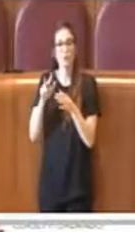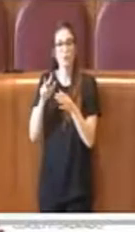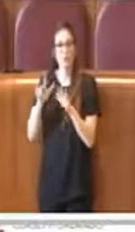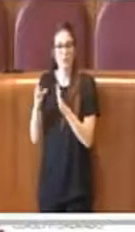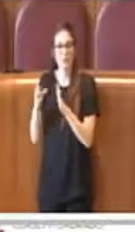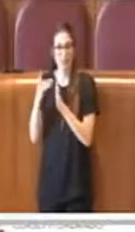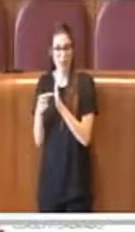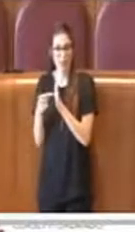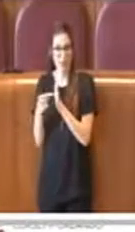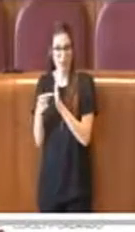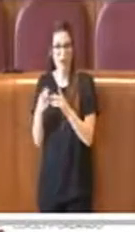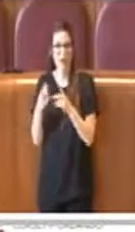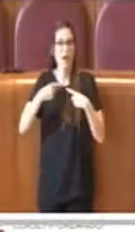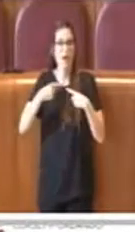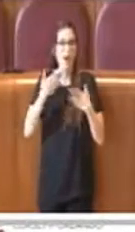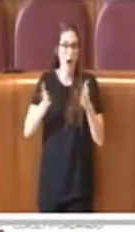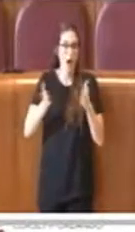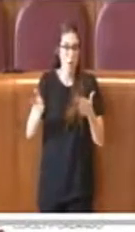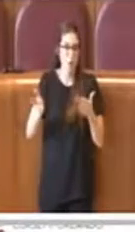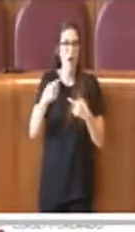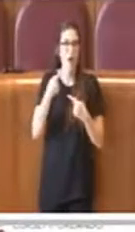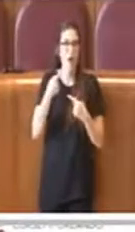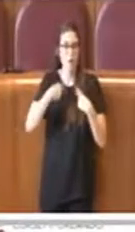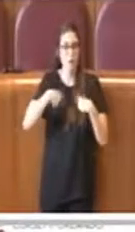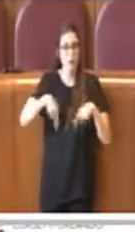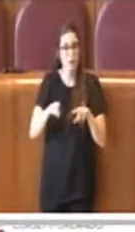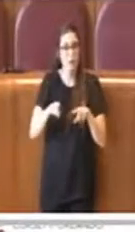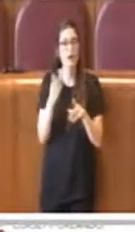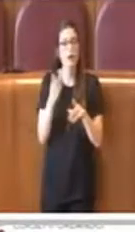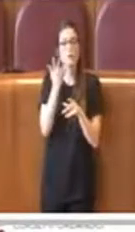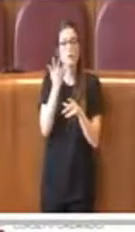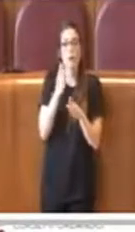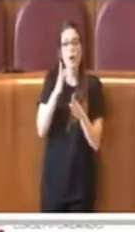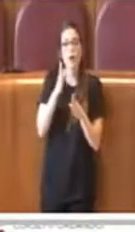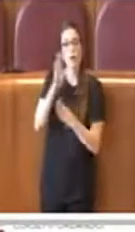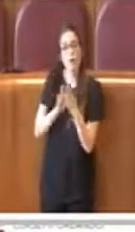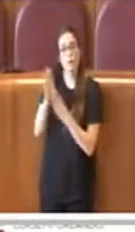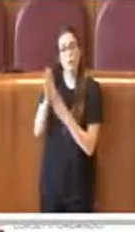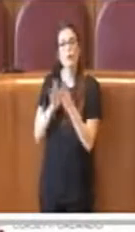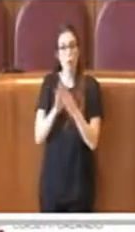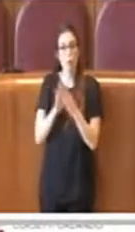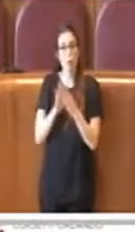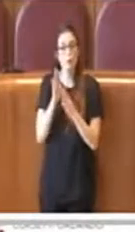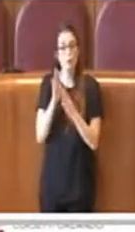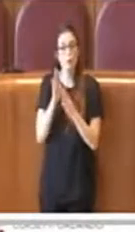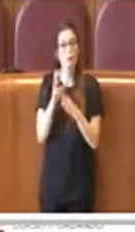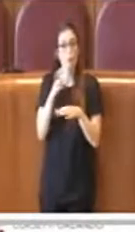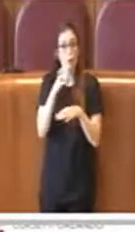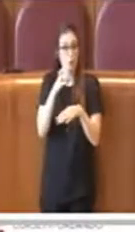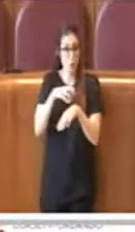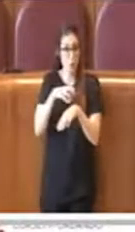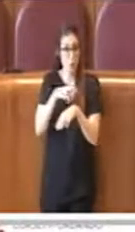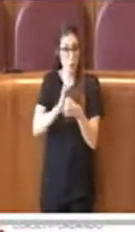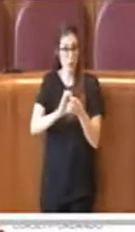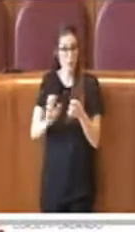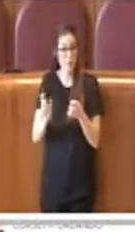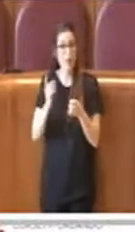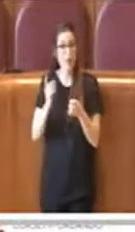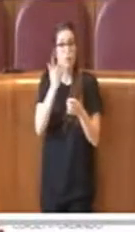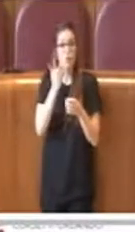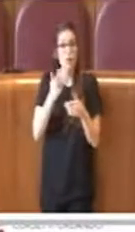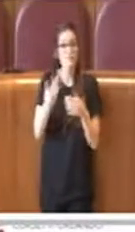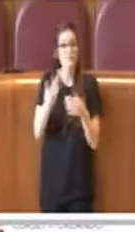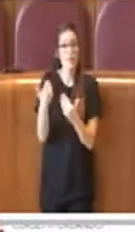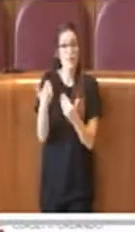aula consigliare e aumentare le occasioni di confronto e di coinvolgimento delle consulte si è pensato di distribuire le responsabilità